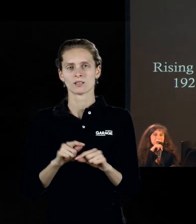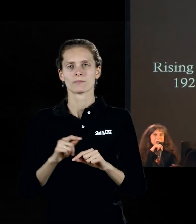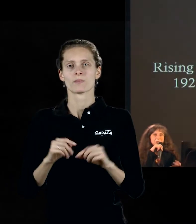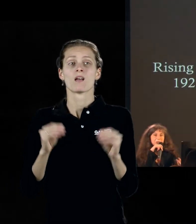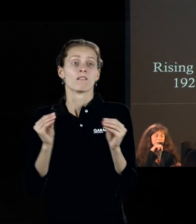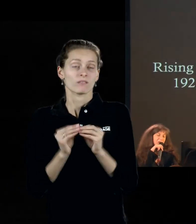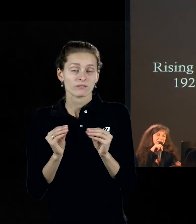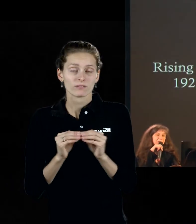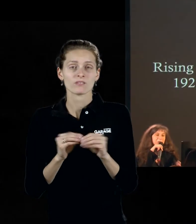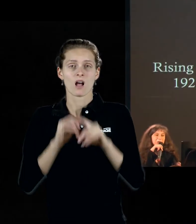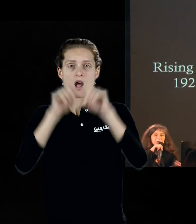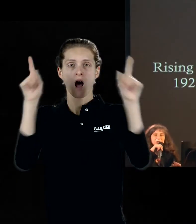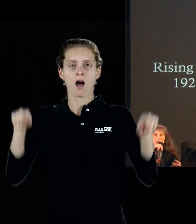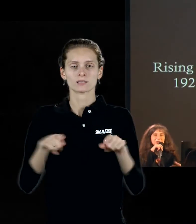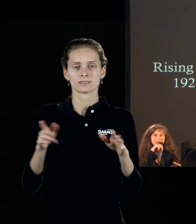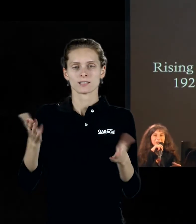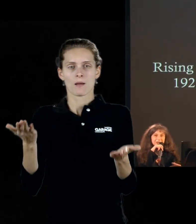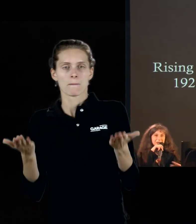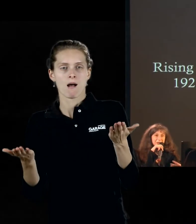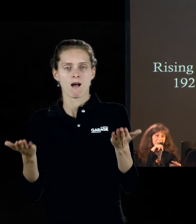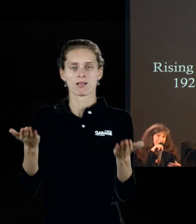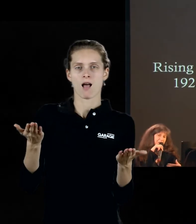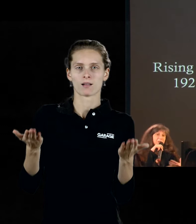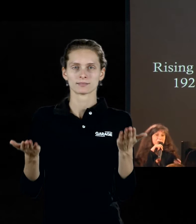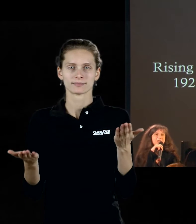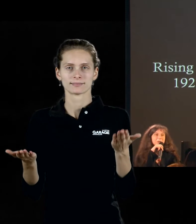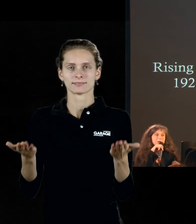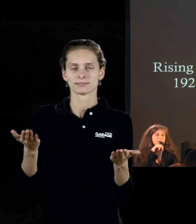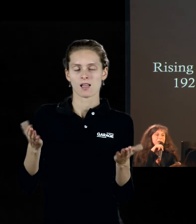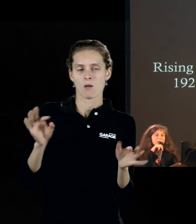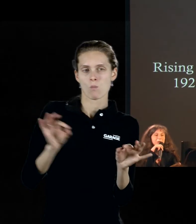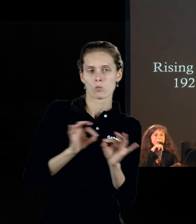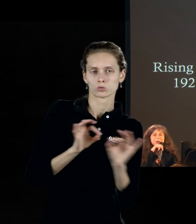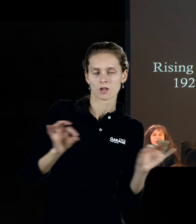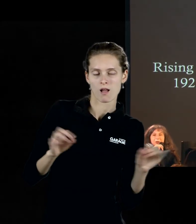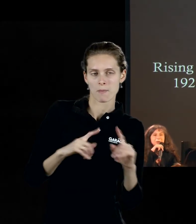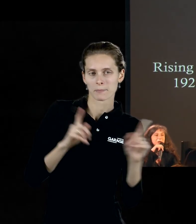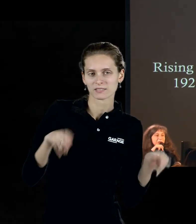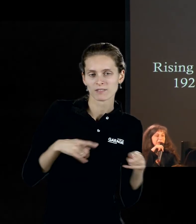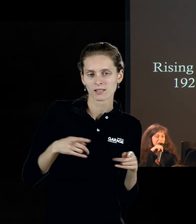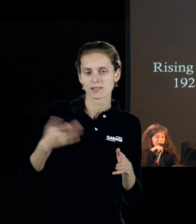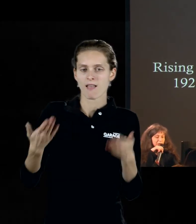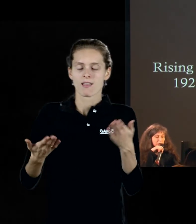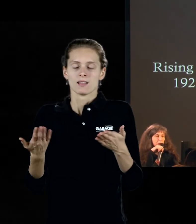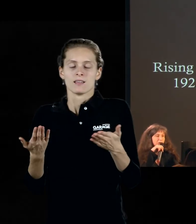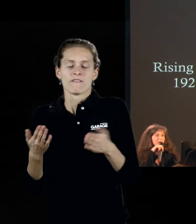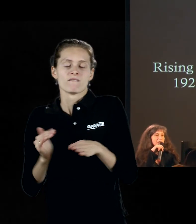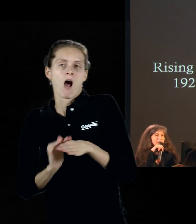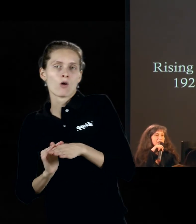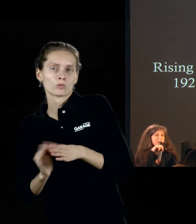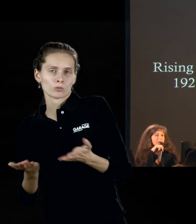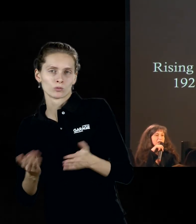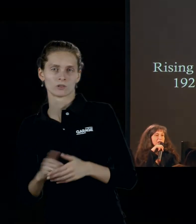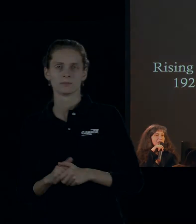картина всё время балансирует между тем, что она является музыкальным произведением, само по себе является предметом, является некой фактурой.